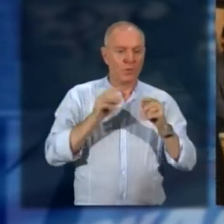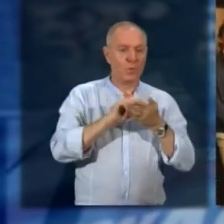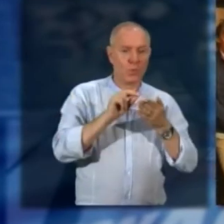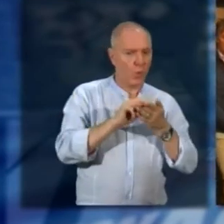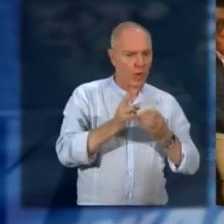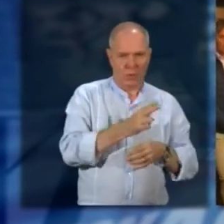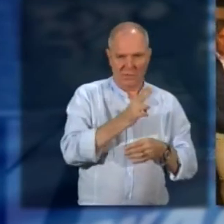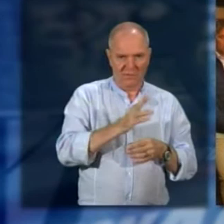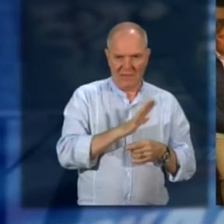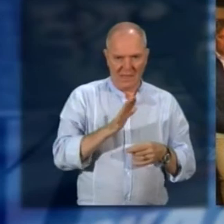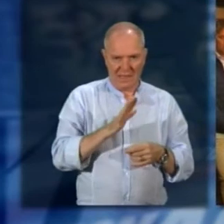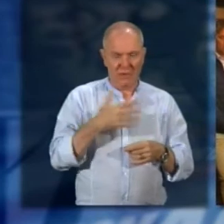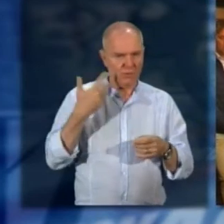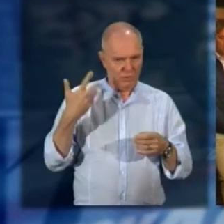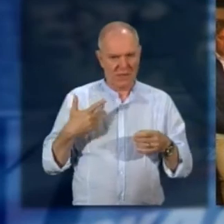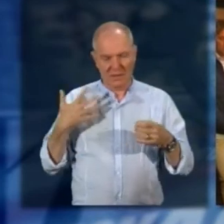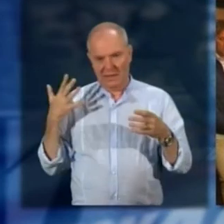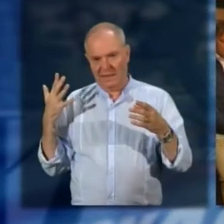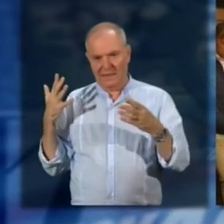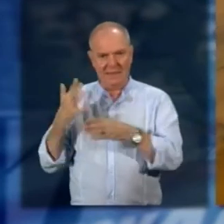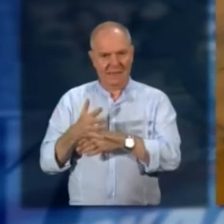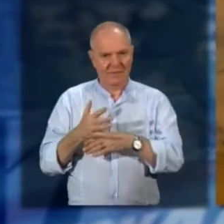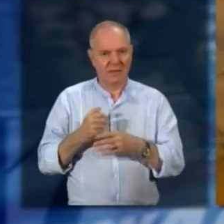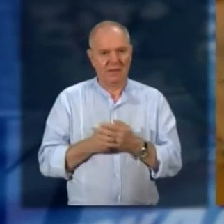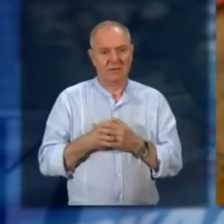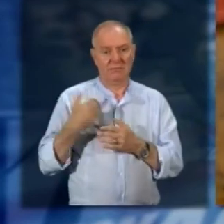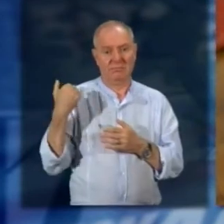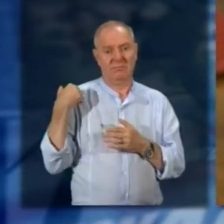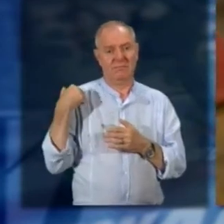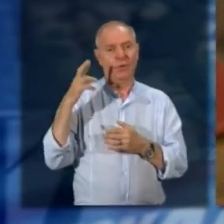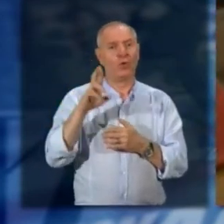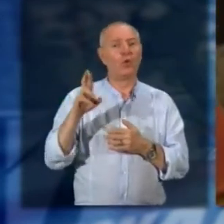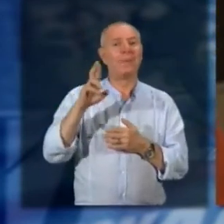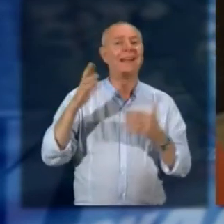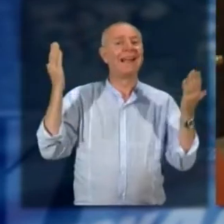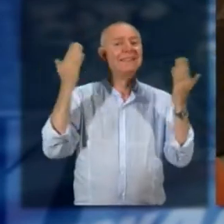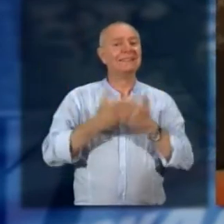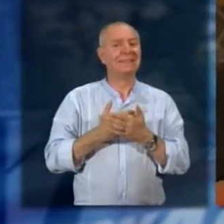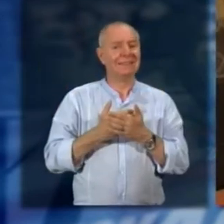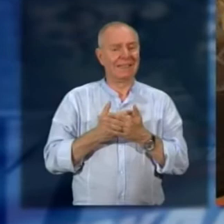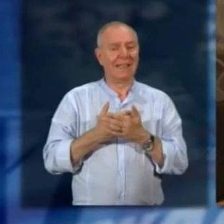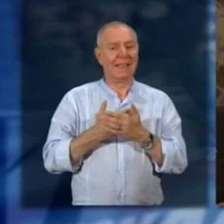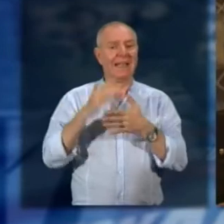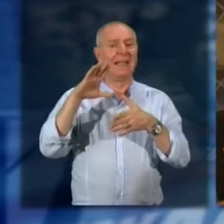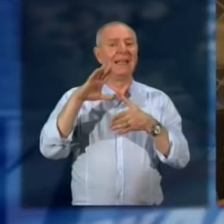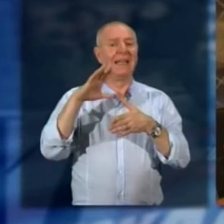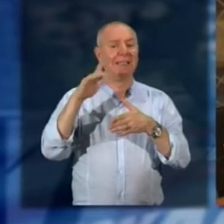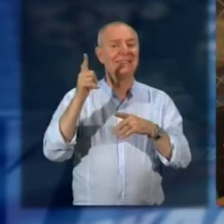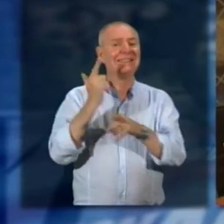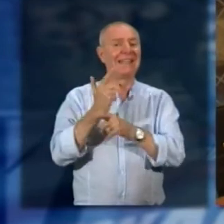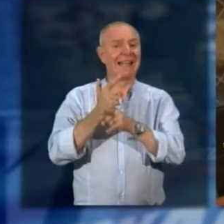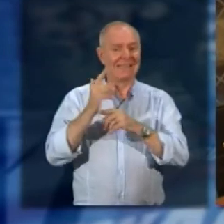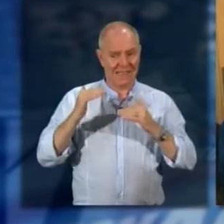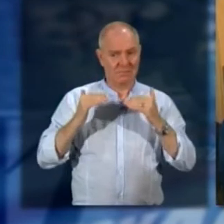siamo già intervenuti dopo il risultato di domenica sera che abbiamo visto che la stresa è passata di